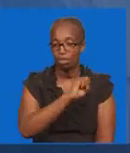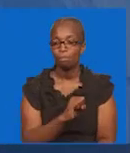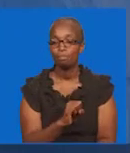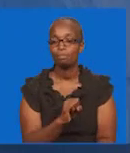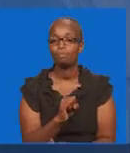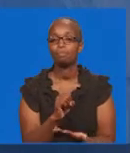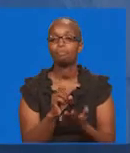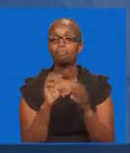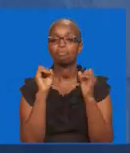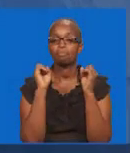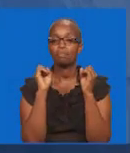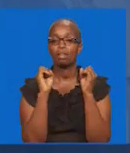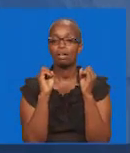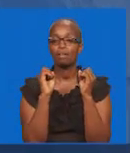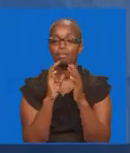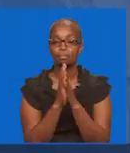So we are told this